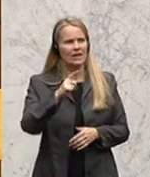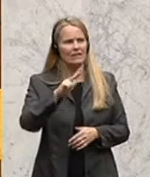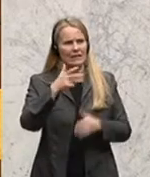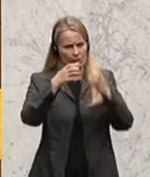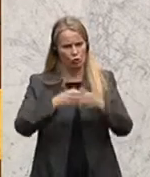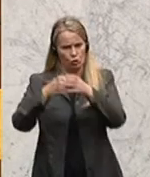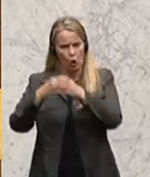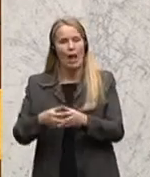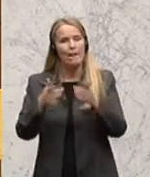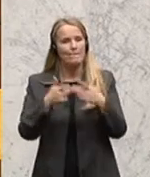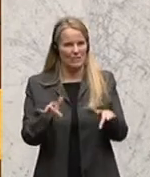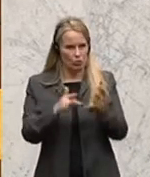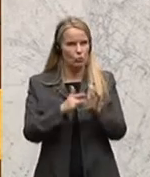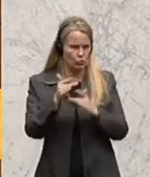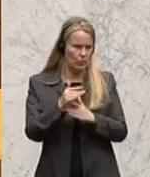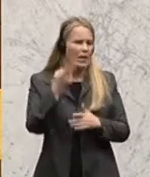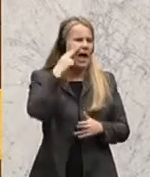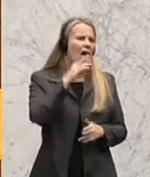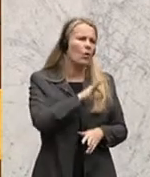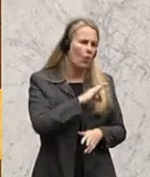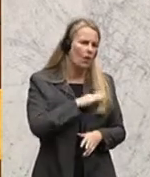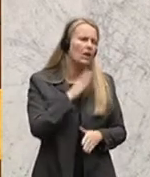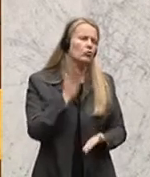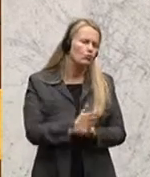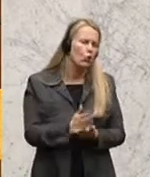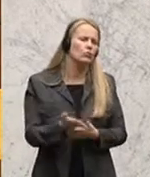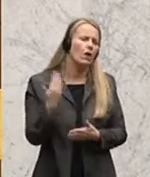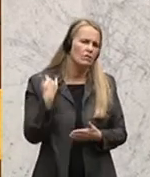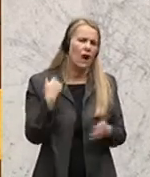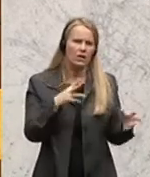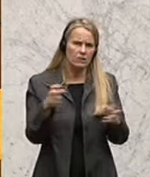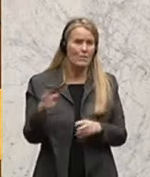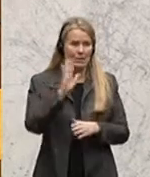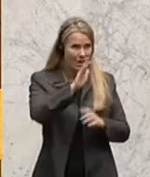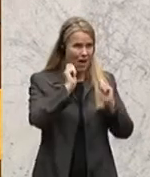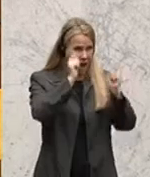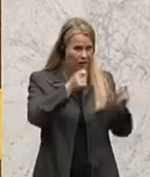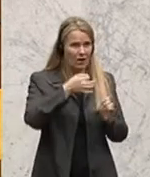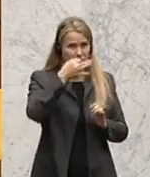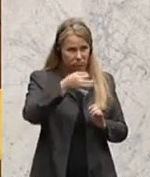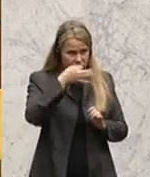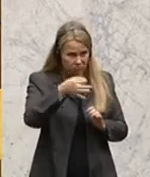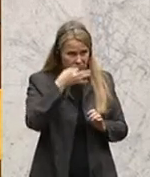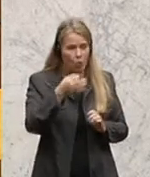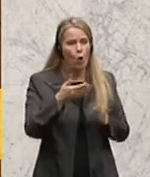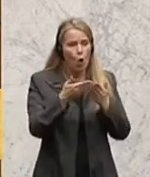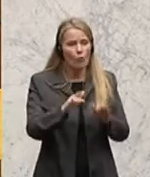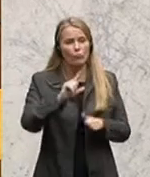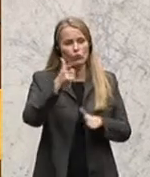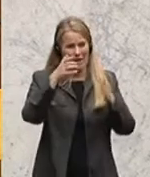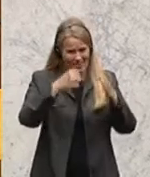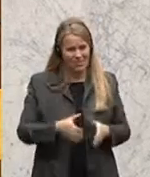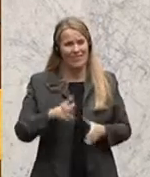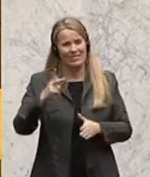im Pensionssystem. Herr Kollege, das hatten wir schon mal. Und wenn Sie in Ihren Antrag ausführen, Öffnung der zweiten und dritten